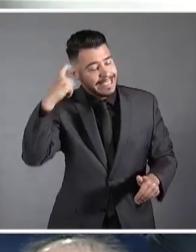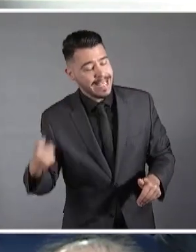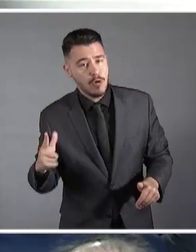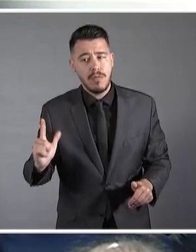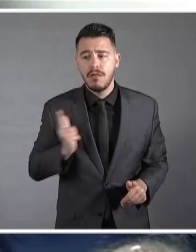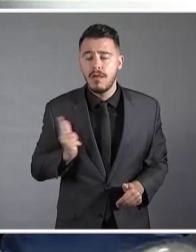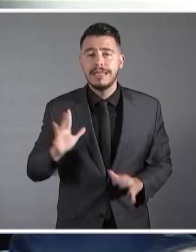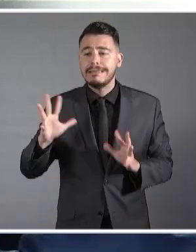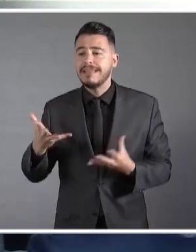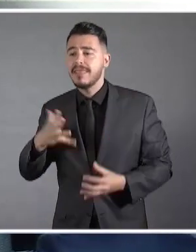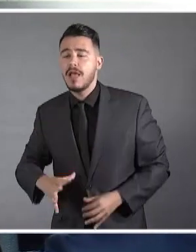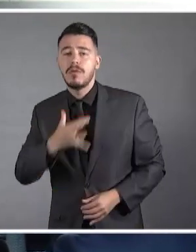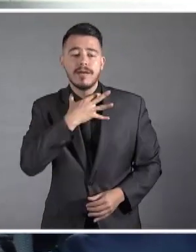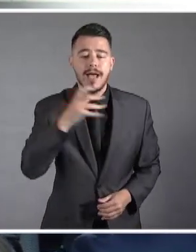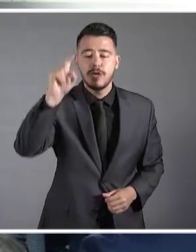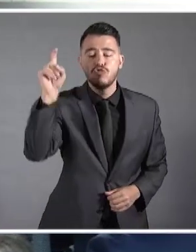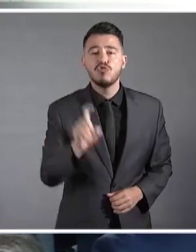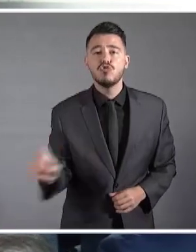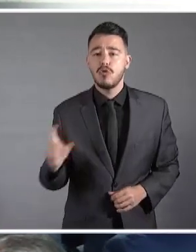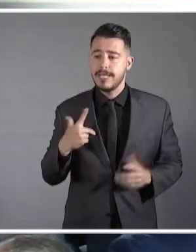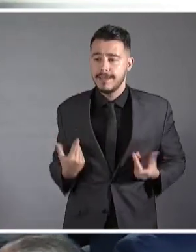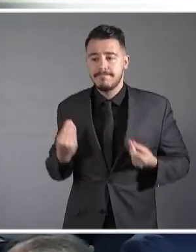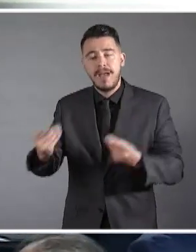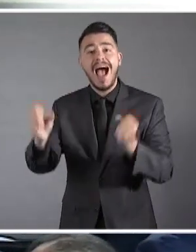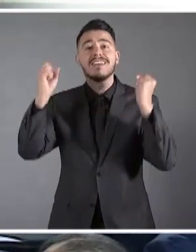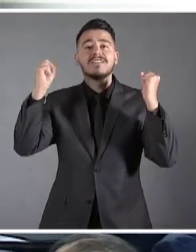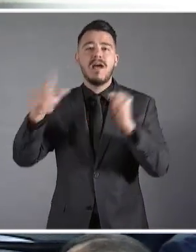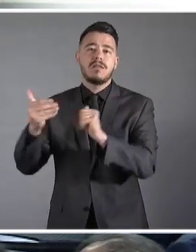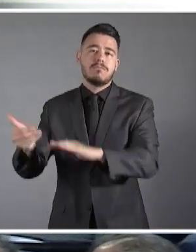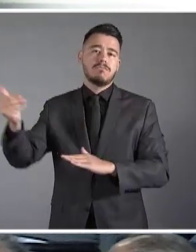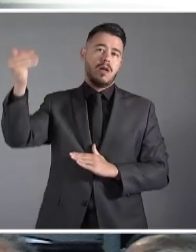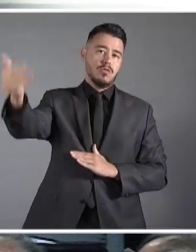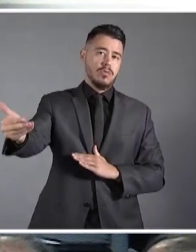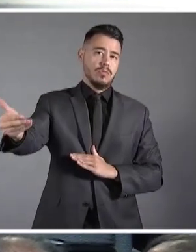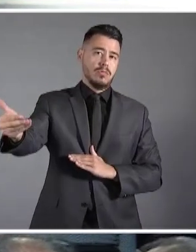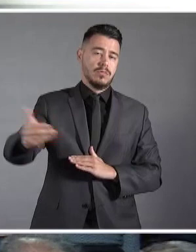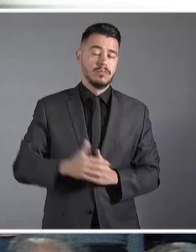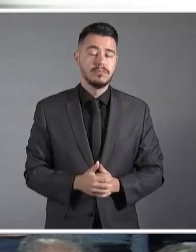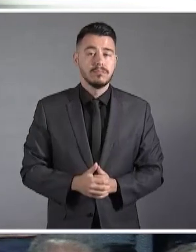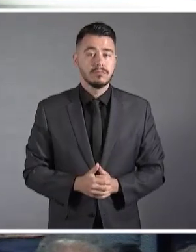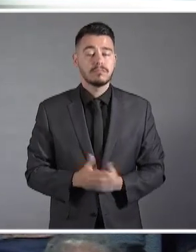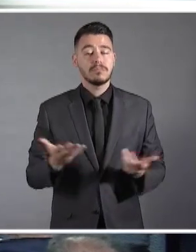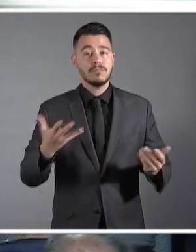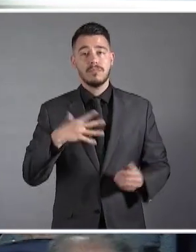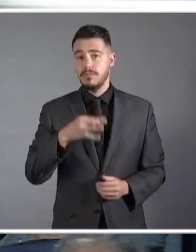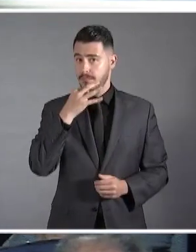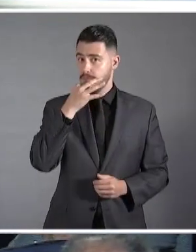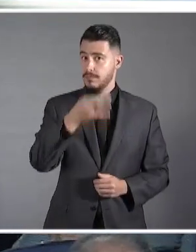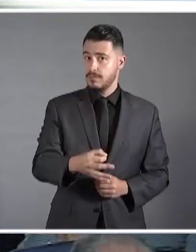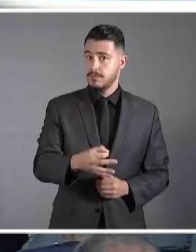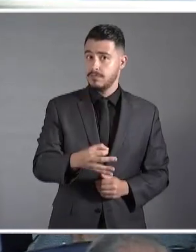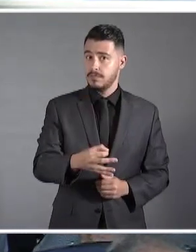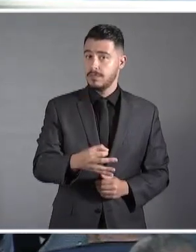εγγύηση ενός ασφαλέστερου μέλλοντος. Και αυτό, θέλω να το σημειώσω αυτό, είναι προσωπικό